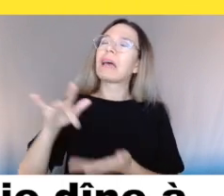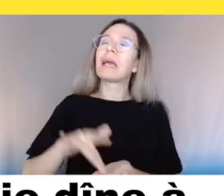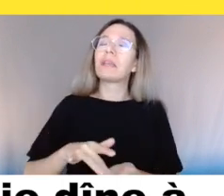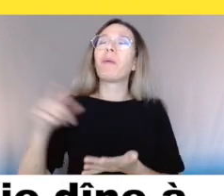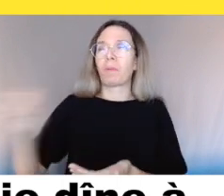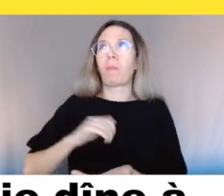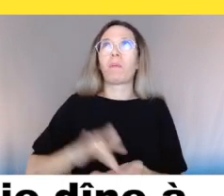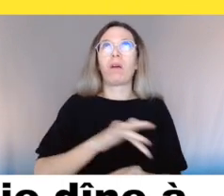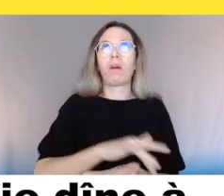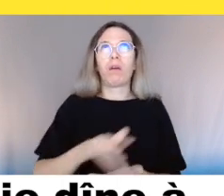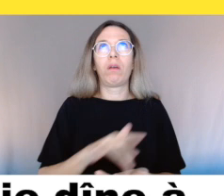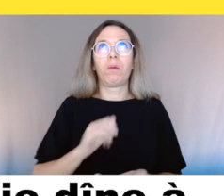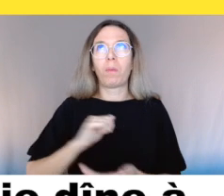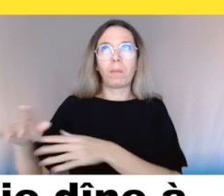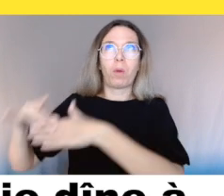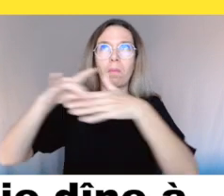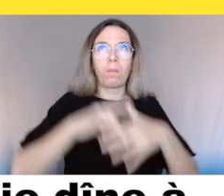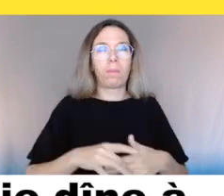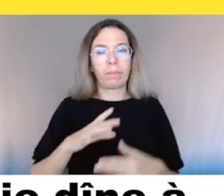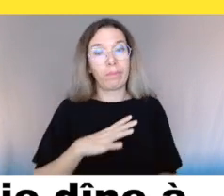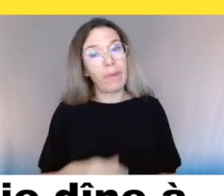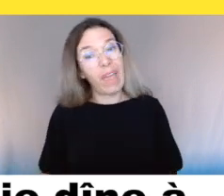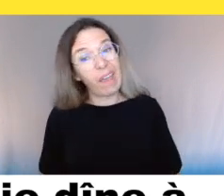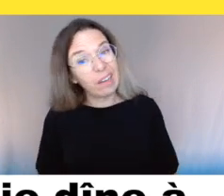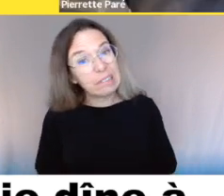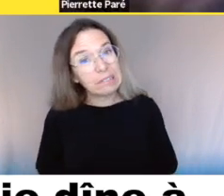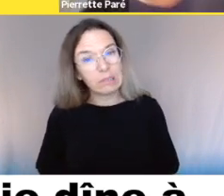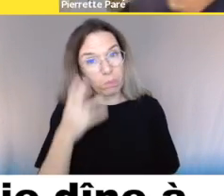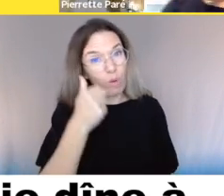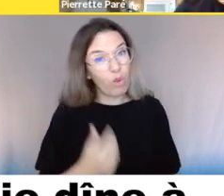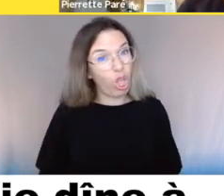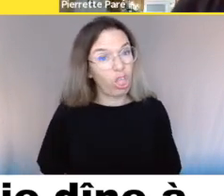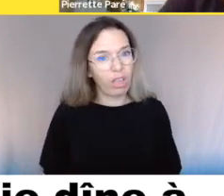Il n'y pas trop grand-chose à faire, je pense, dans ce temps-là. Non.